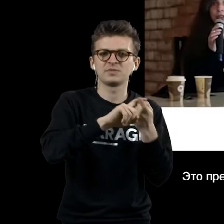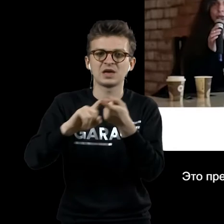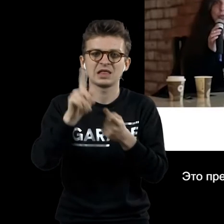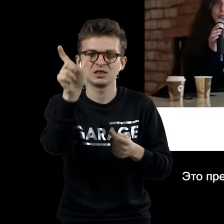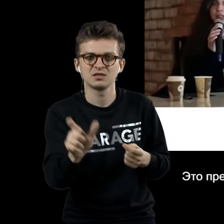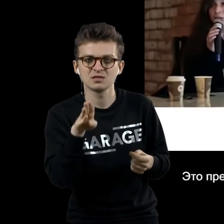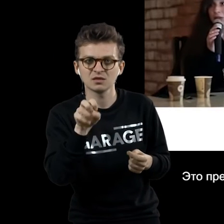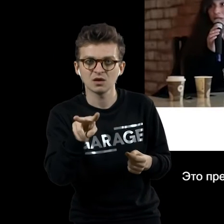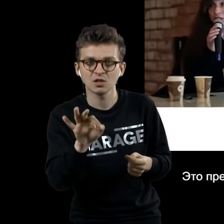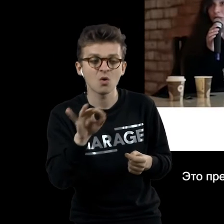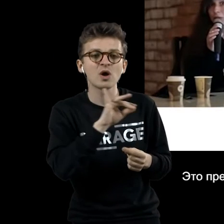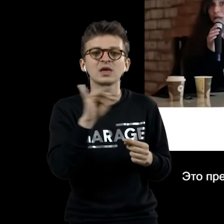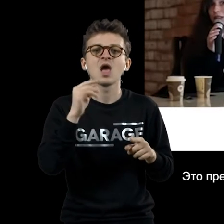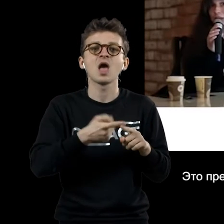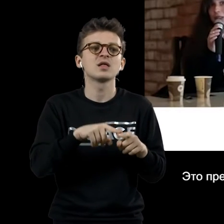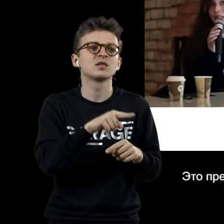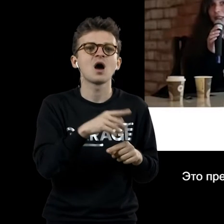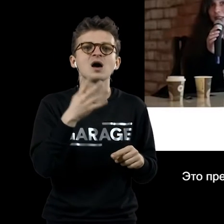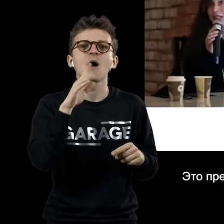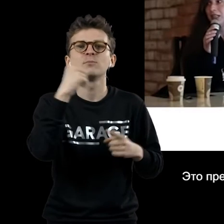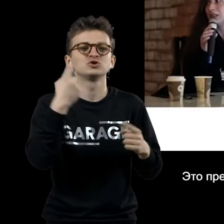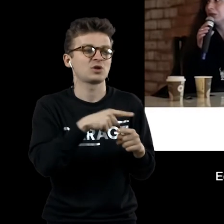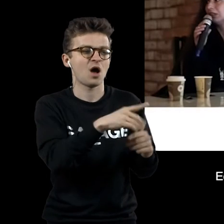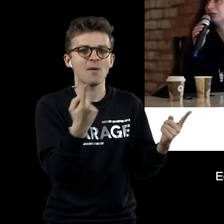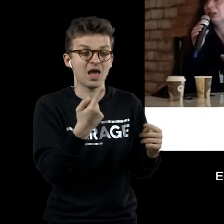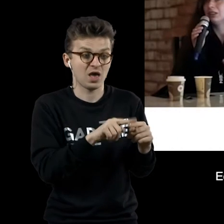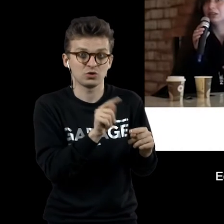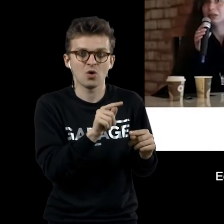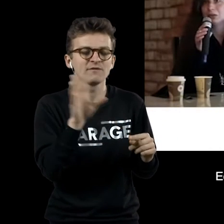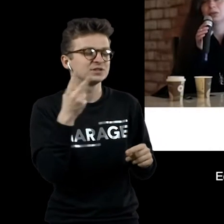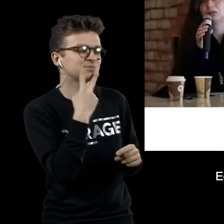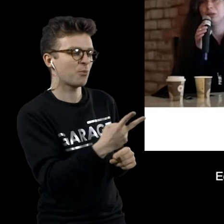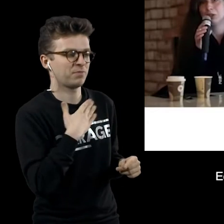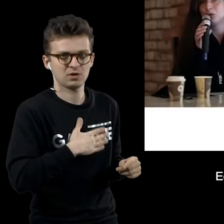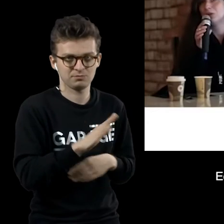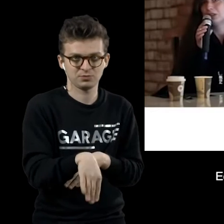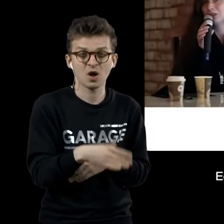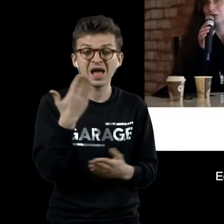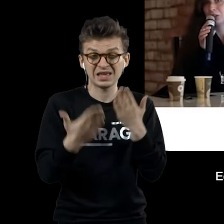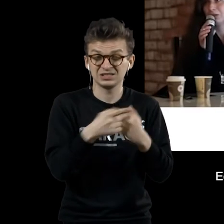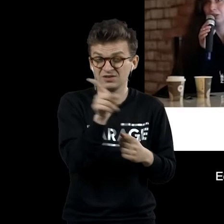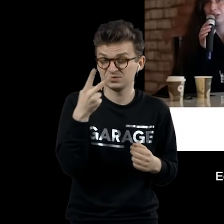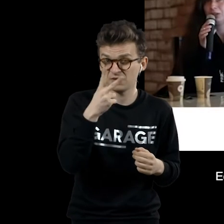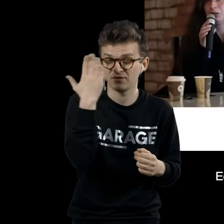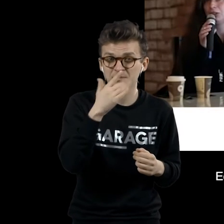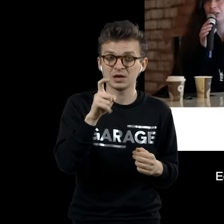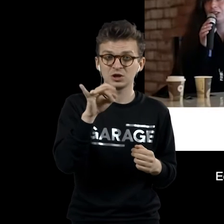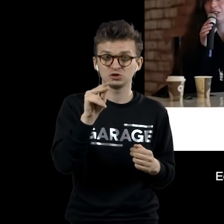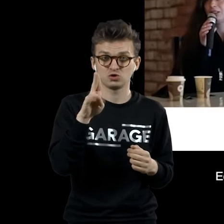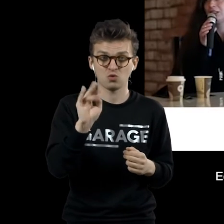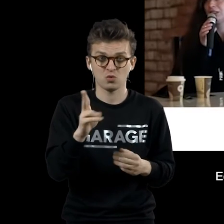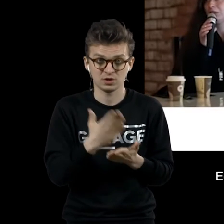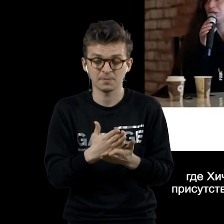не тот предмет, на который принято смотреть. Вот если вы видели фильм «Хичкок», который сейчас вышел, там есть